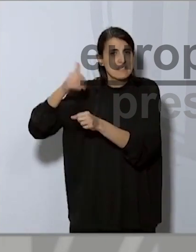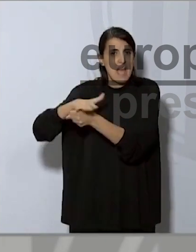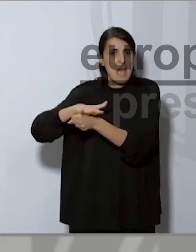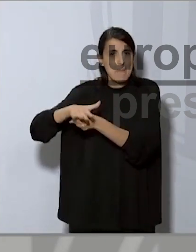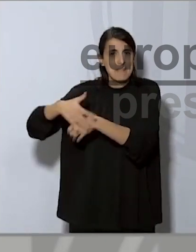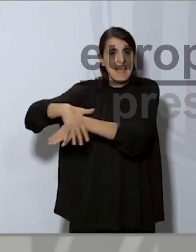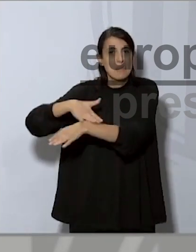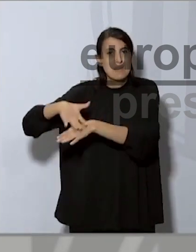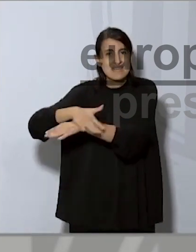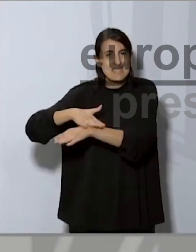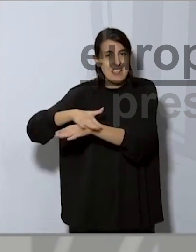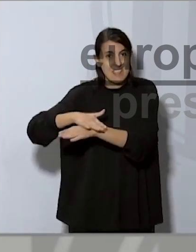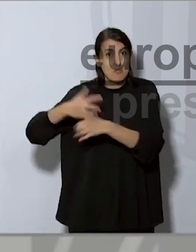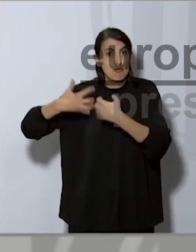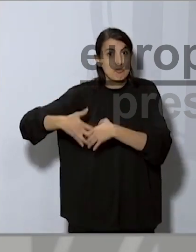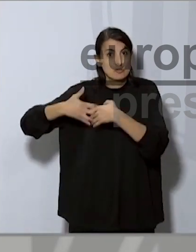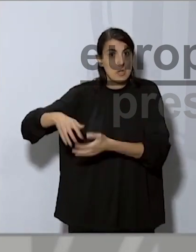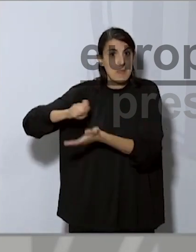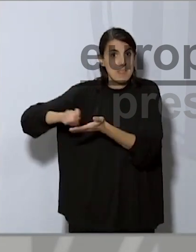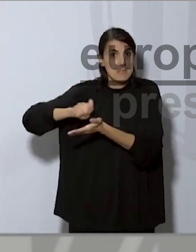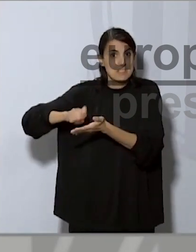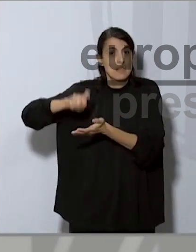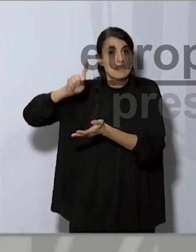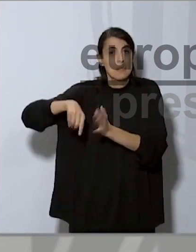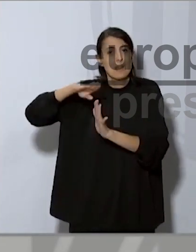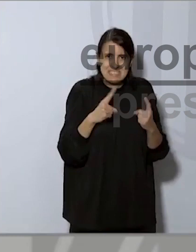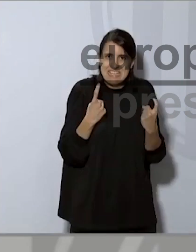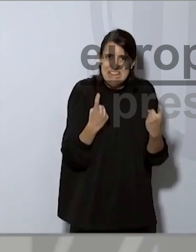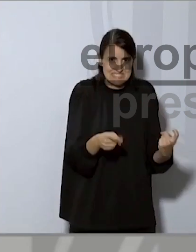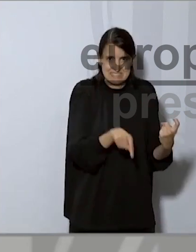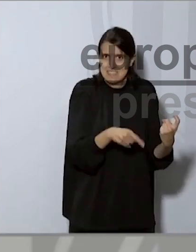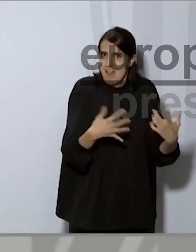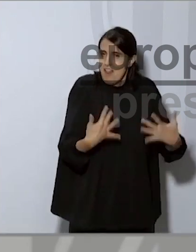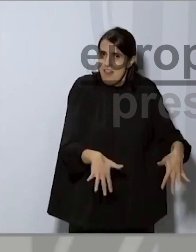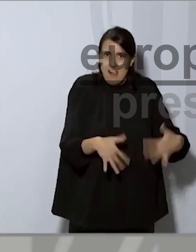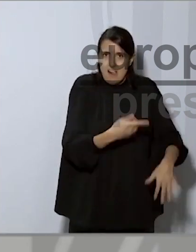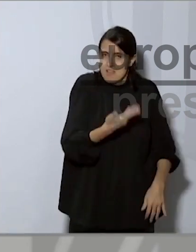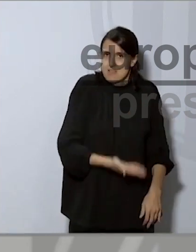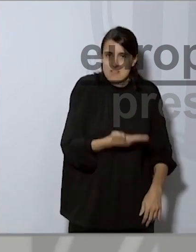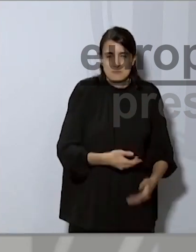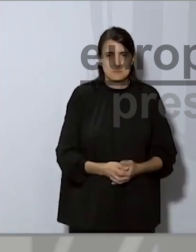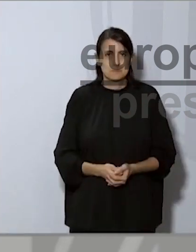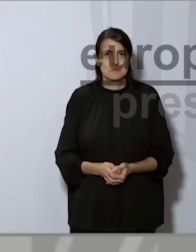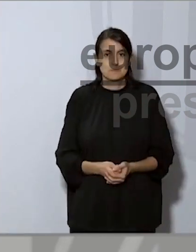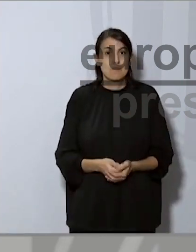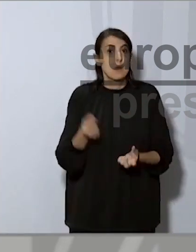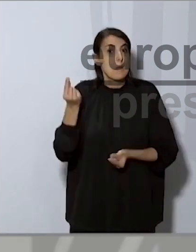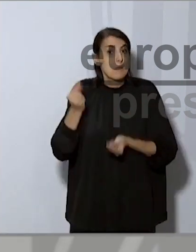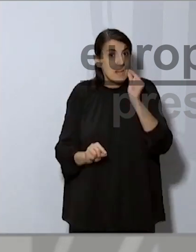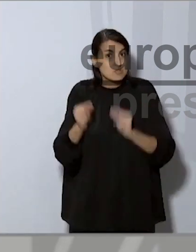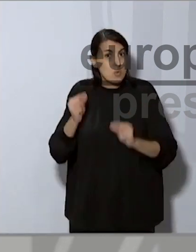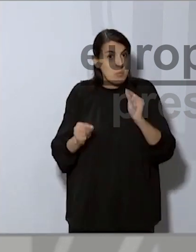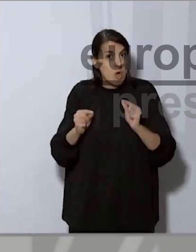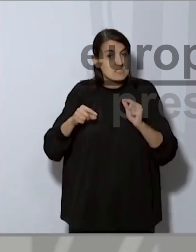'administració i el règim jurídic de les finances públiques. I per poder desplegar els pressupostos, és un tràmit que saben